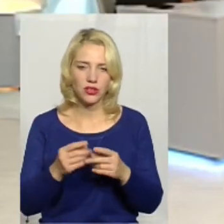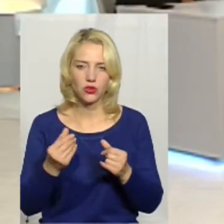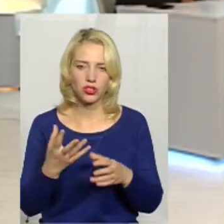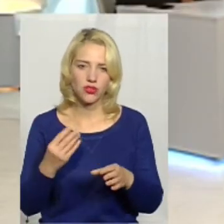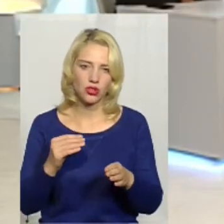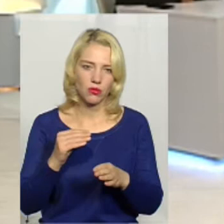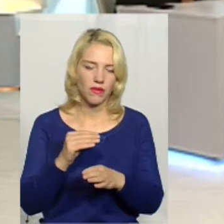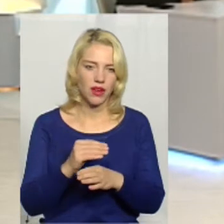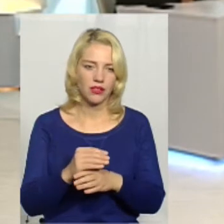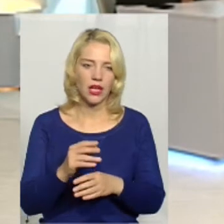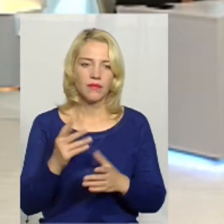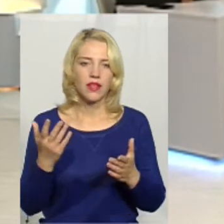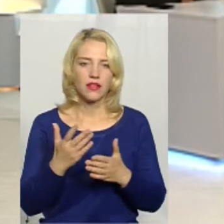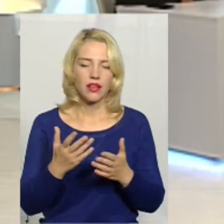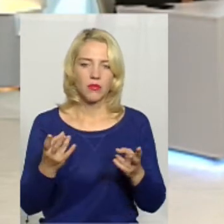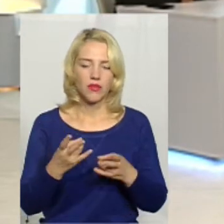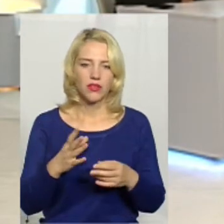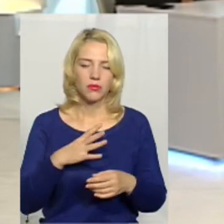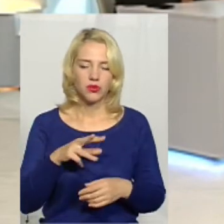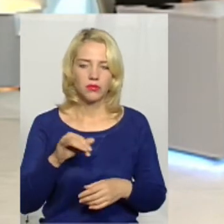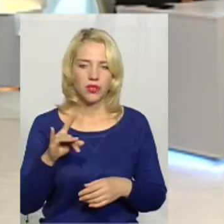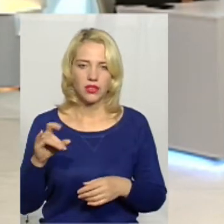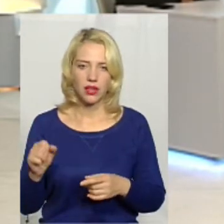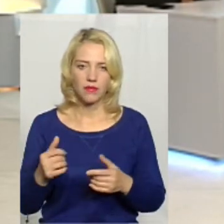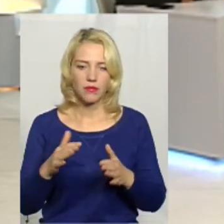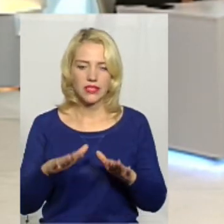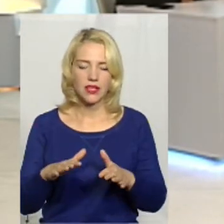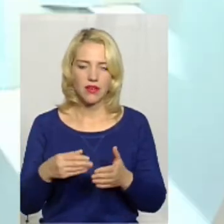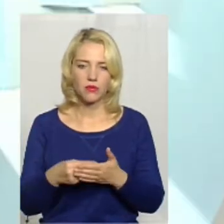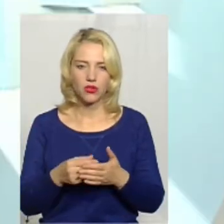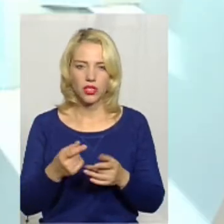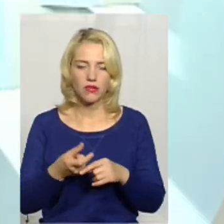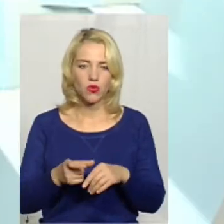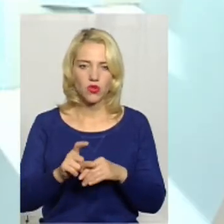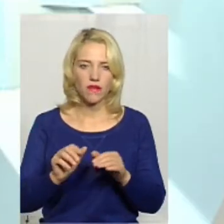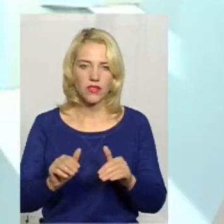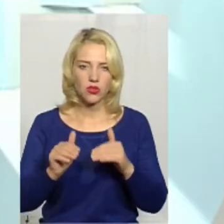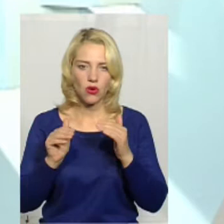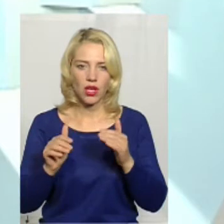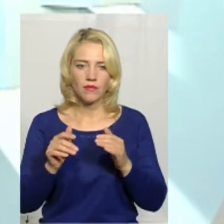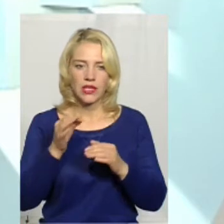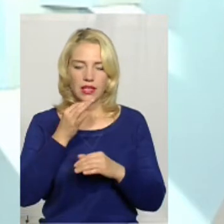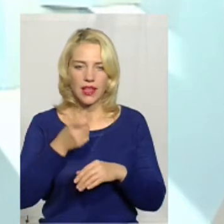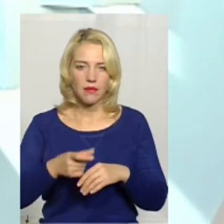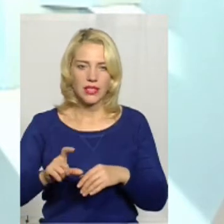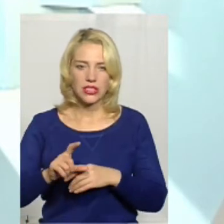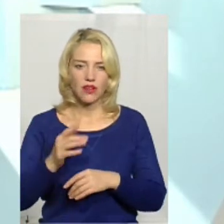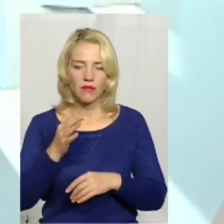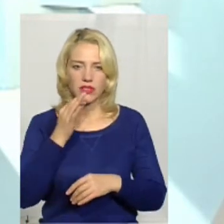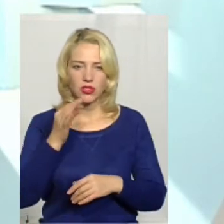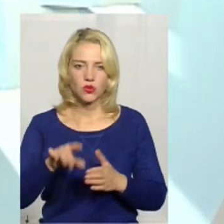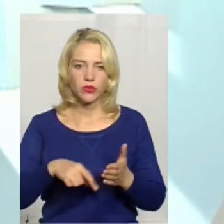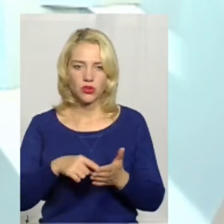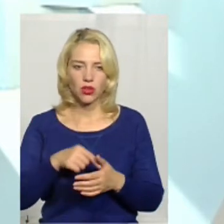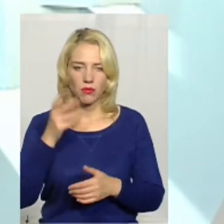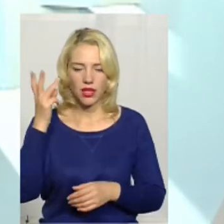додавляється. А яка від міра може бути від місцевих бюджетів? Ну, досить висок. Найбільше, я вам скажу, що це місто